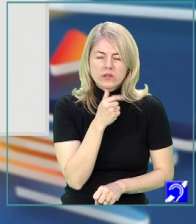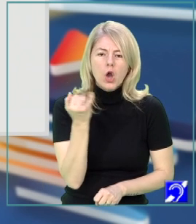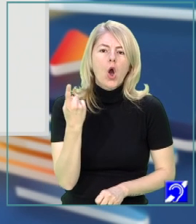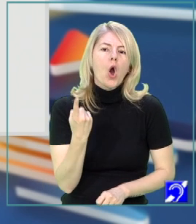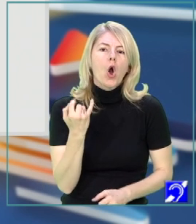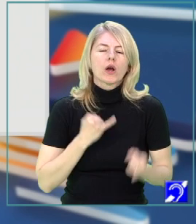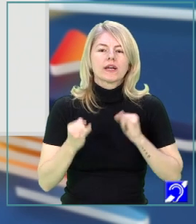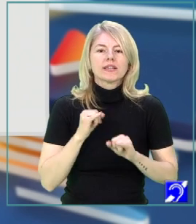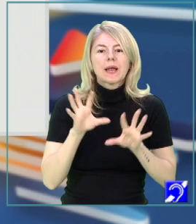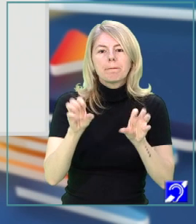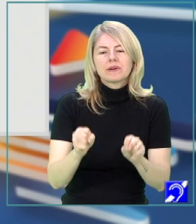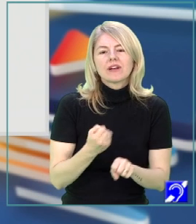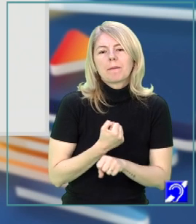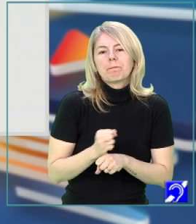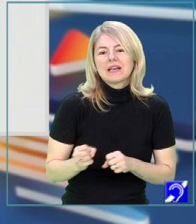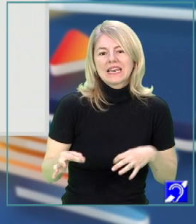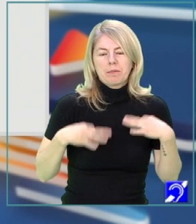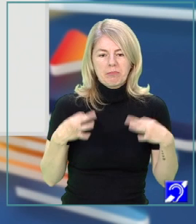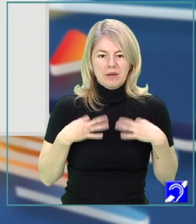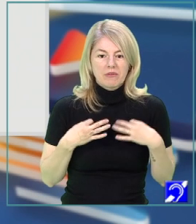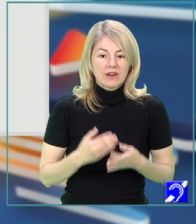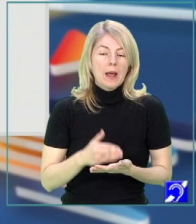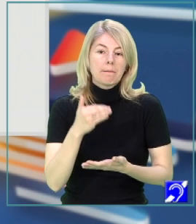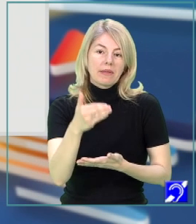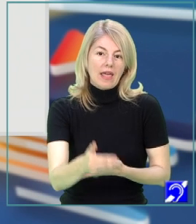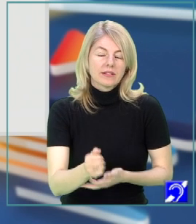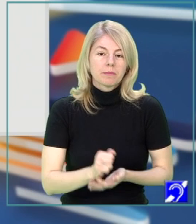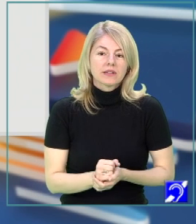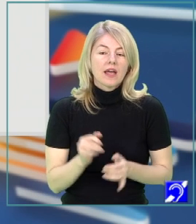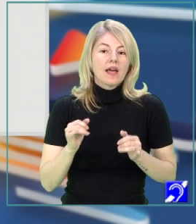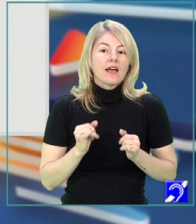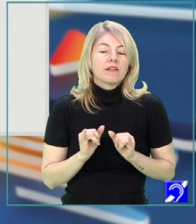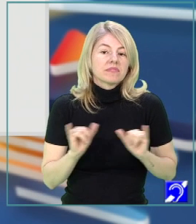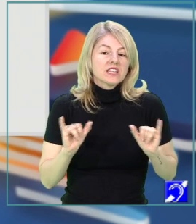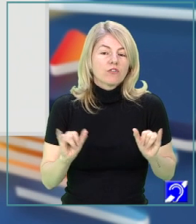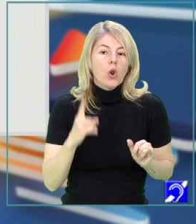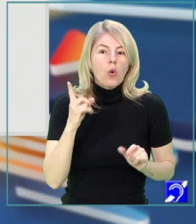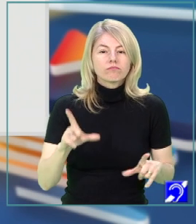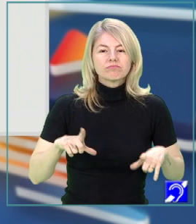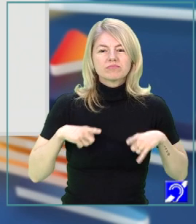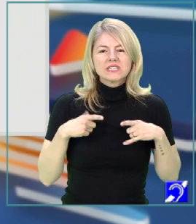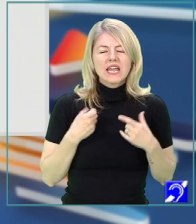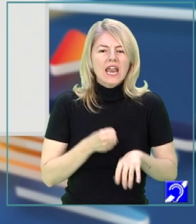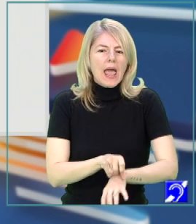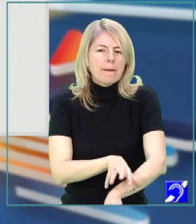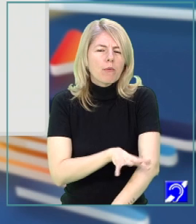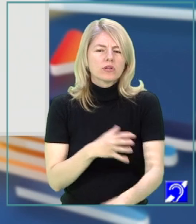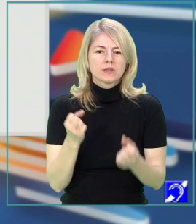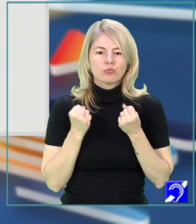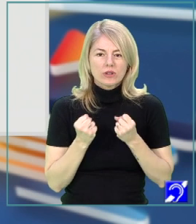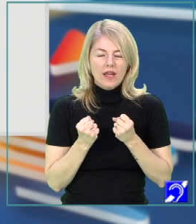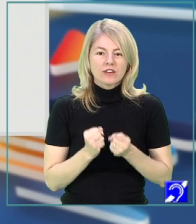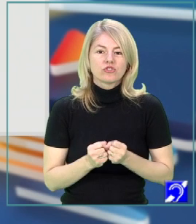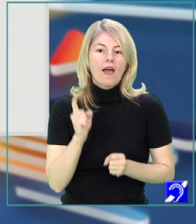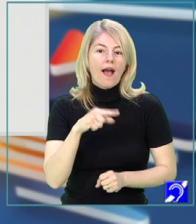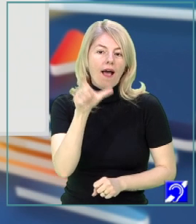grădină surprinsă în plină primăvară. Pe de altă parte, dezvăluie o serie de trăiri, de emoții puternice